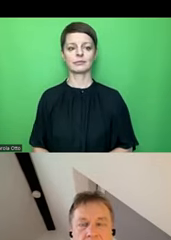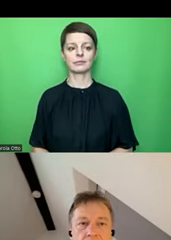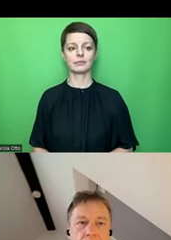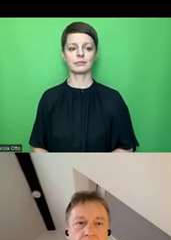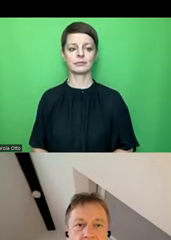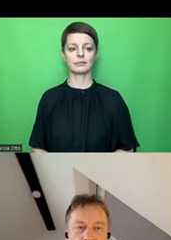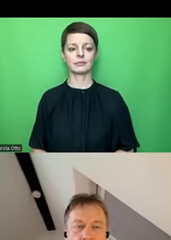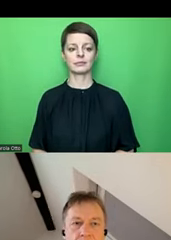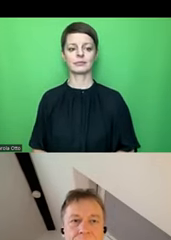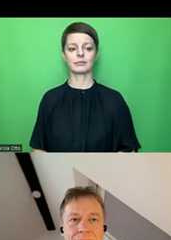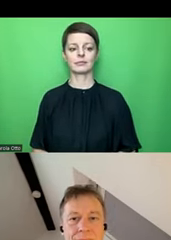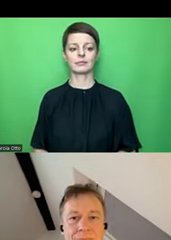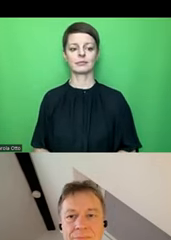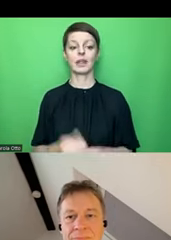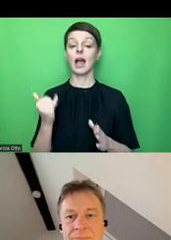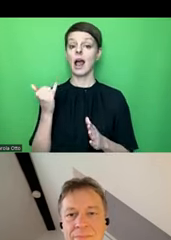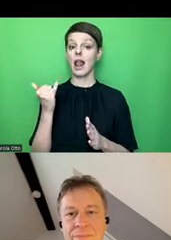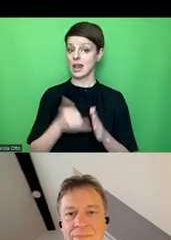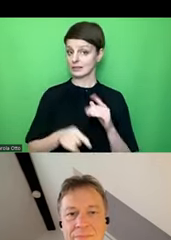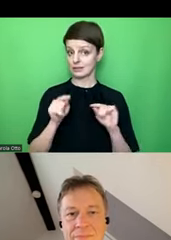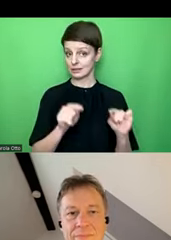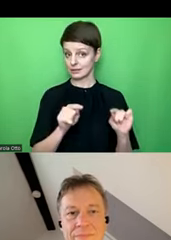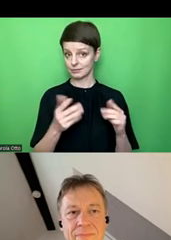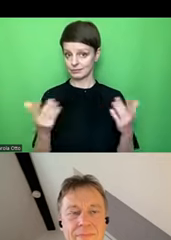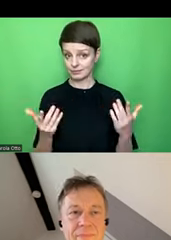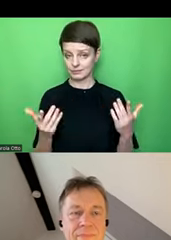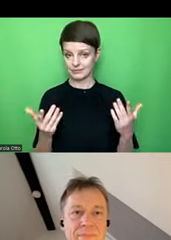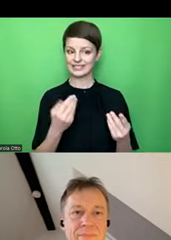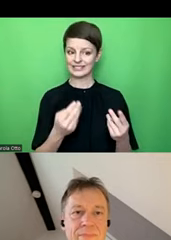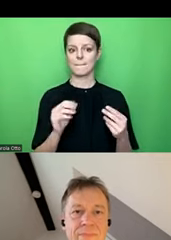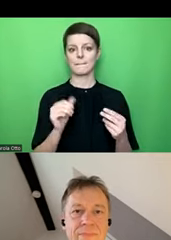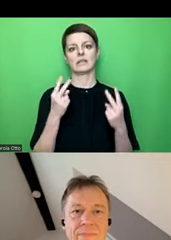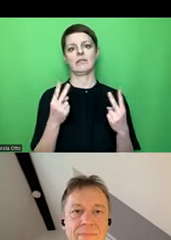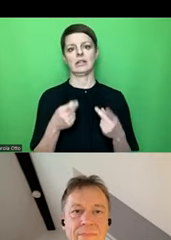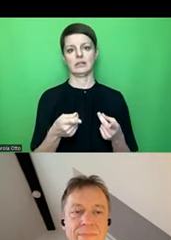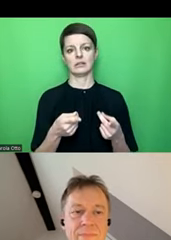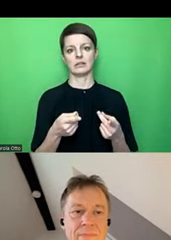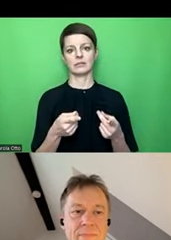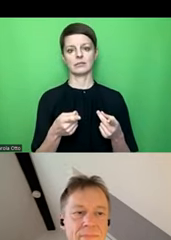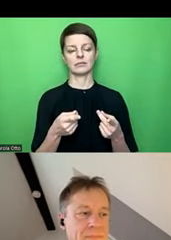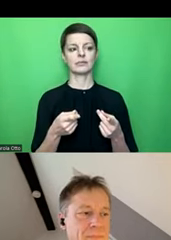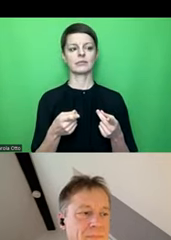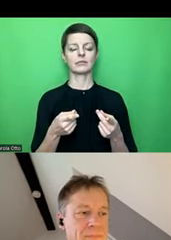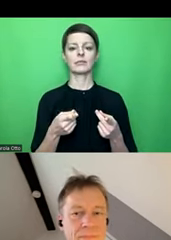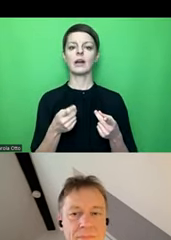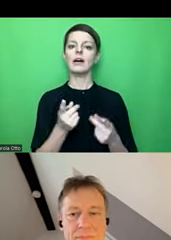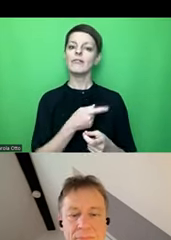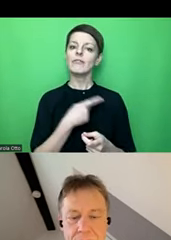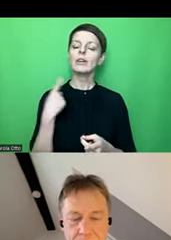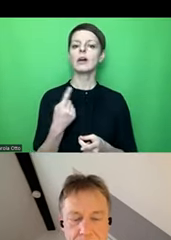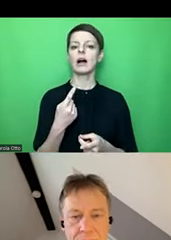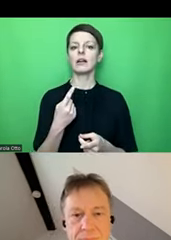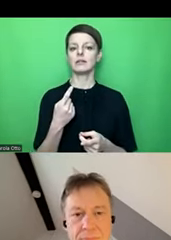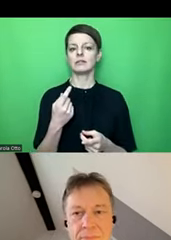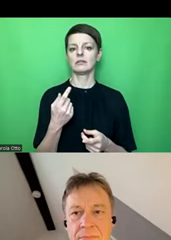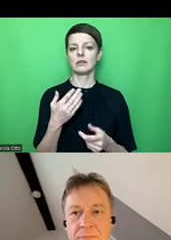Und als letztes genau, und das ist sozusagen das eigentlich Wichtige, es geht darum, dass wir uns alle, die wir also an dem